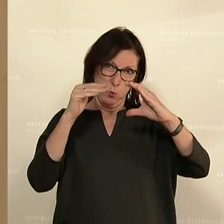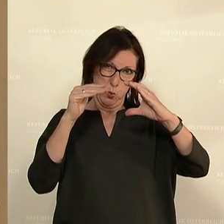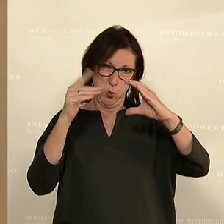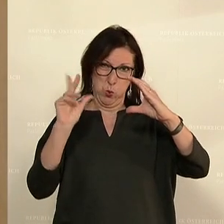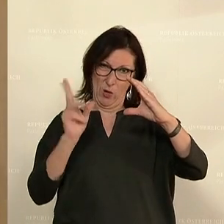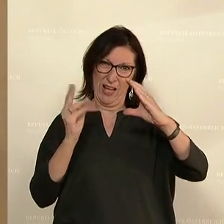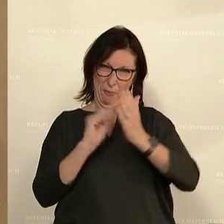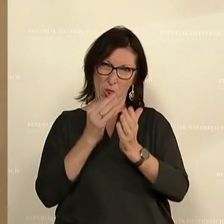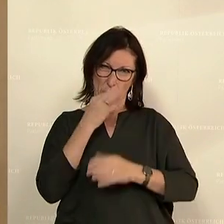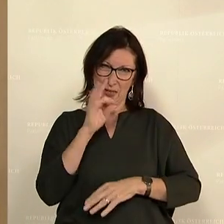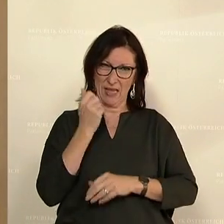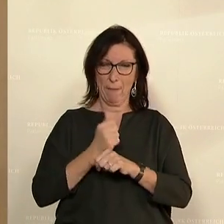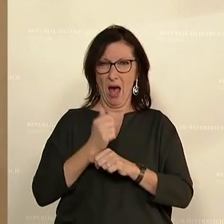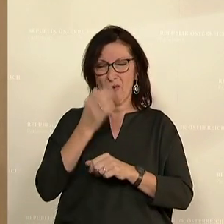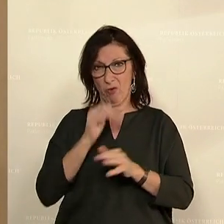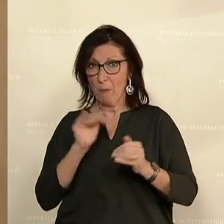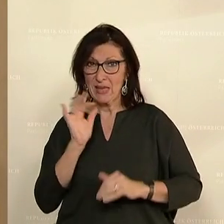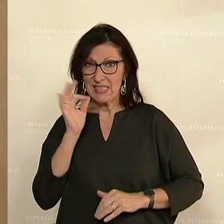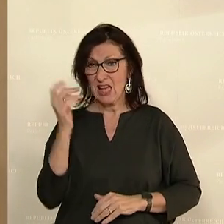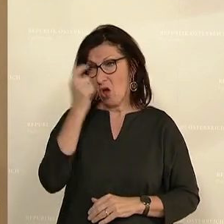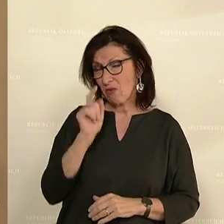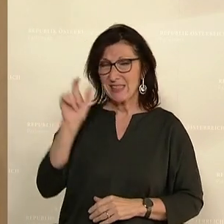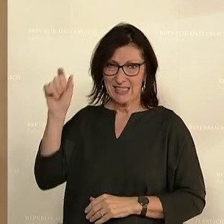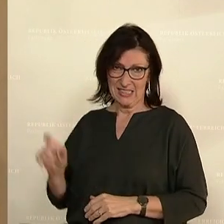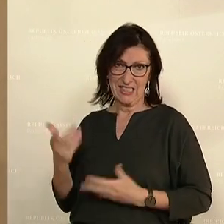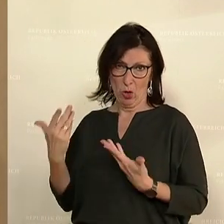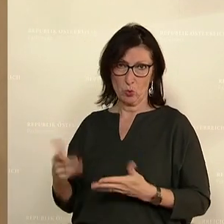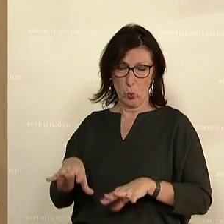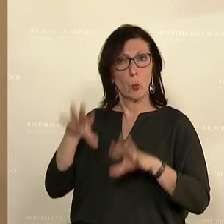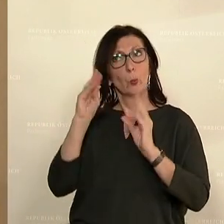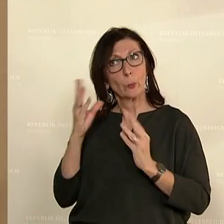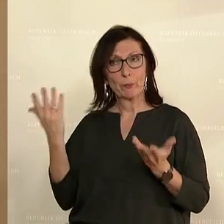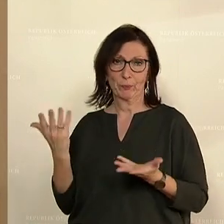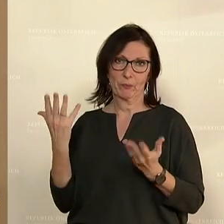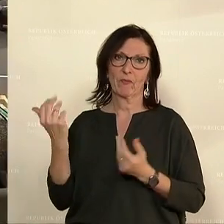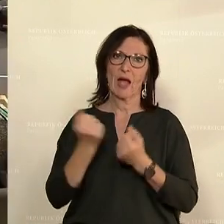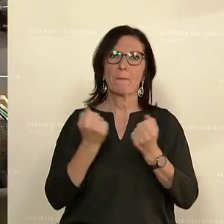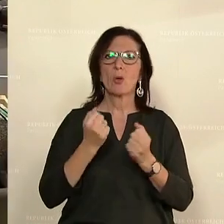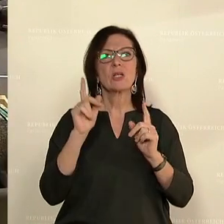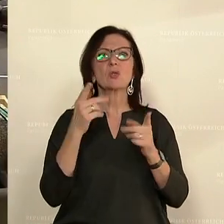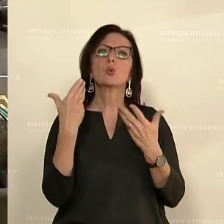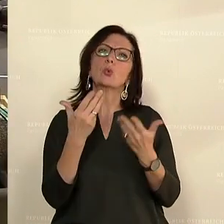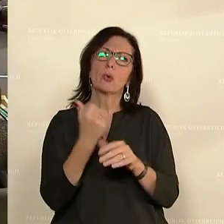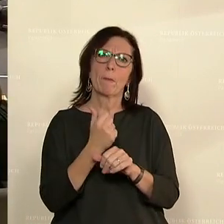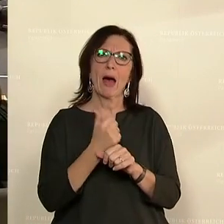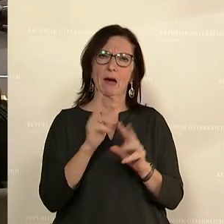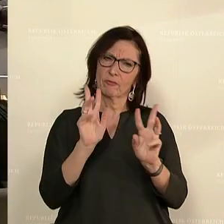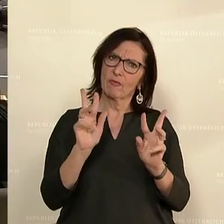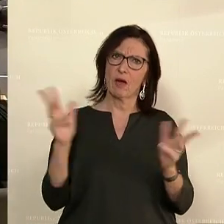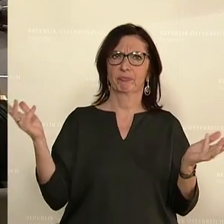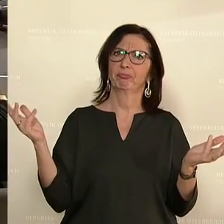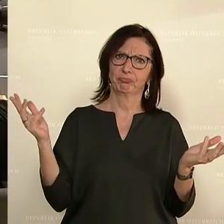Aber ich hoffe, dass Sie das auch so wahrgenommen haben wie ich, dass wir das in der Politik eigentlich so richten sollten, und dass das dementsprechend dann auch